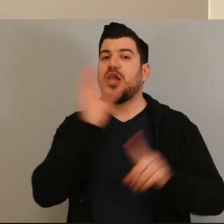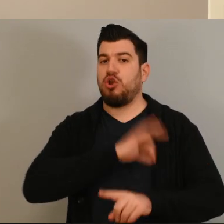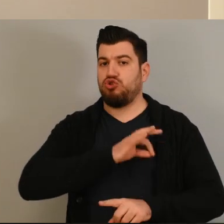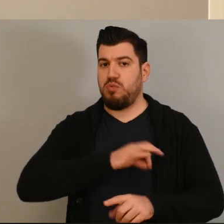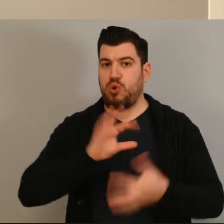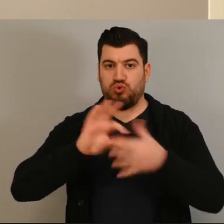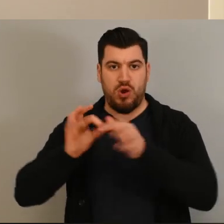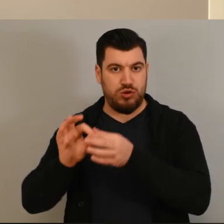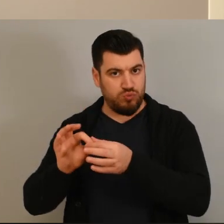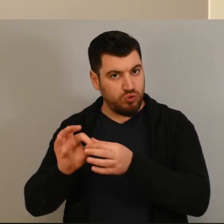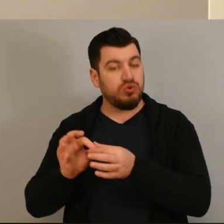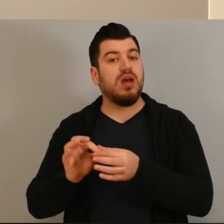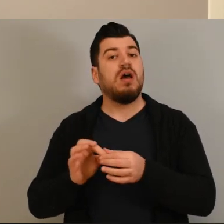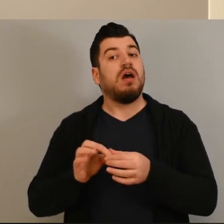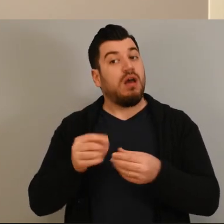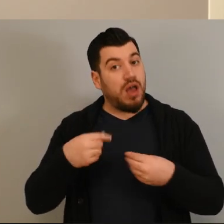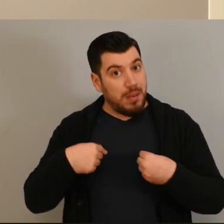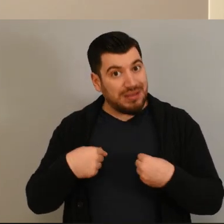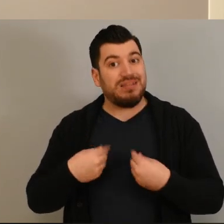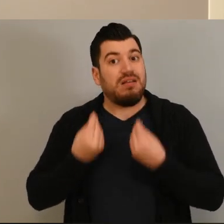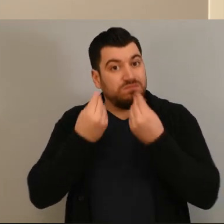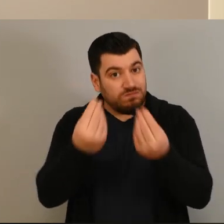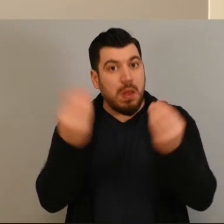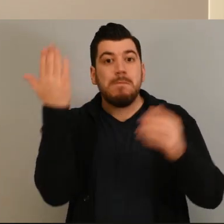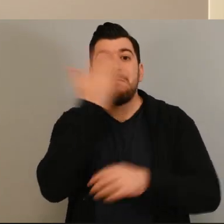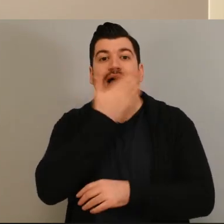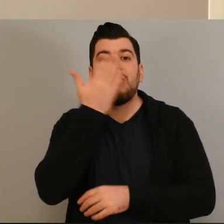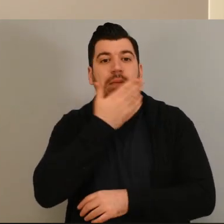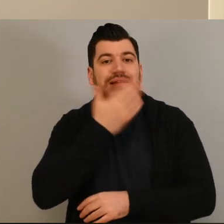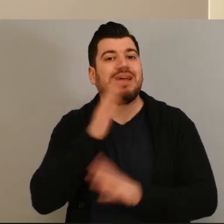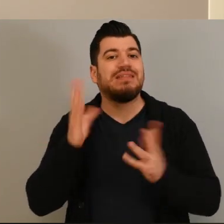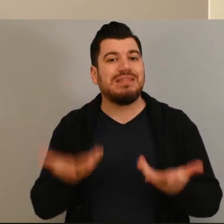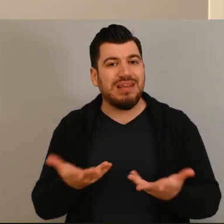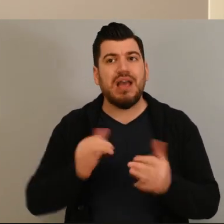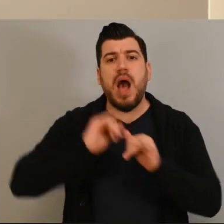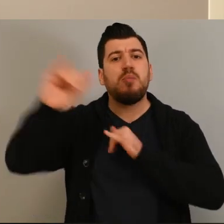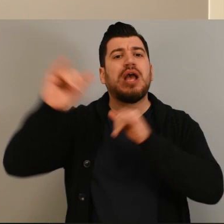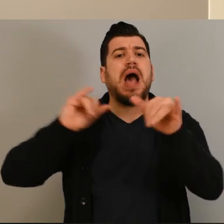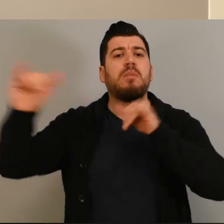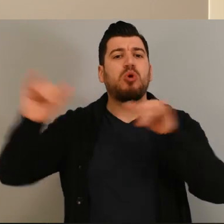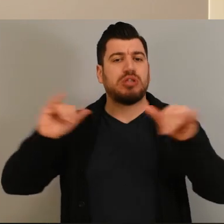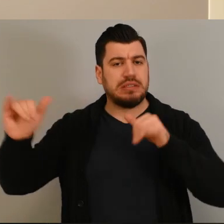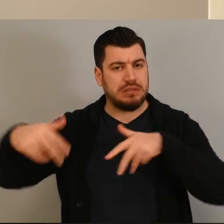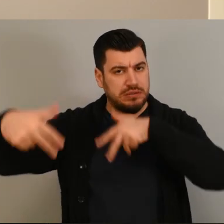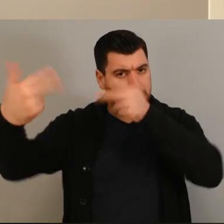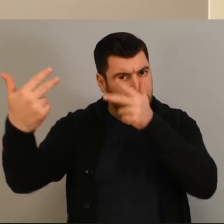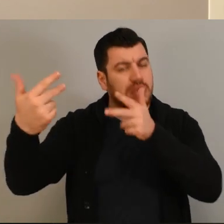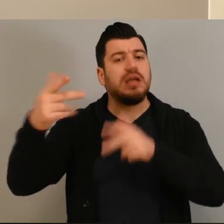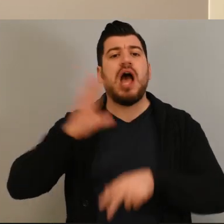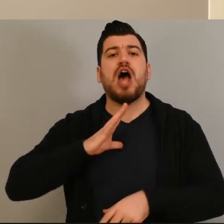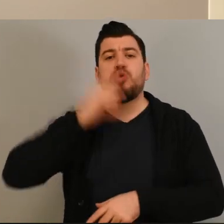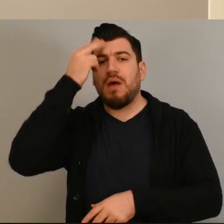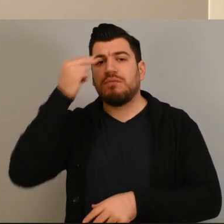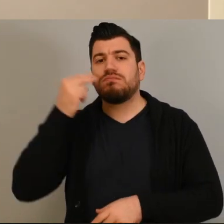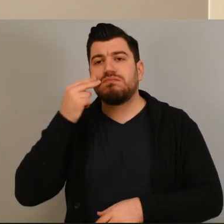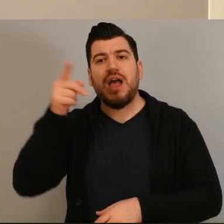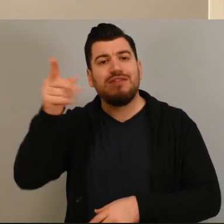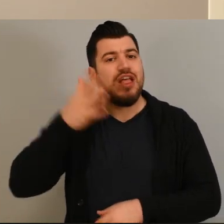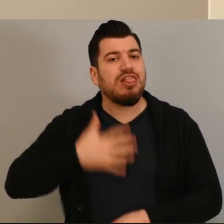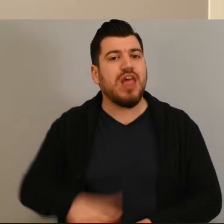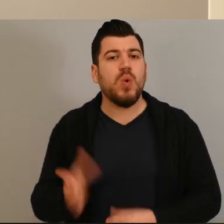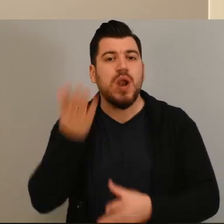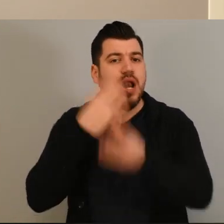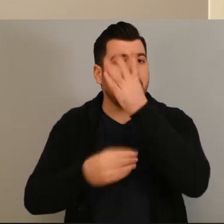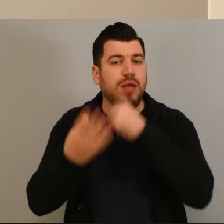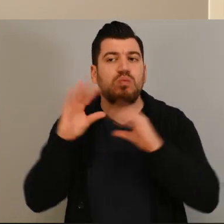μη κερδοσκοπικός οργανισμός παρέχει επίσης και μαθήματα εξ αποστάσεως σε ανθρώπους με προβλήματα όρασης, οι